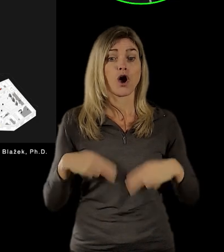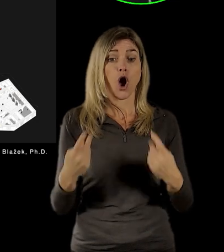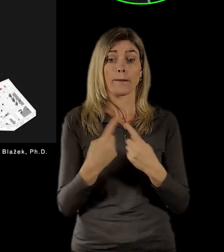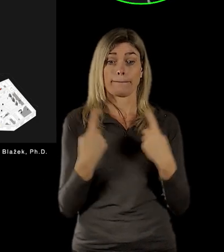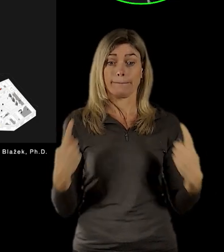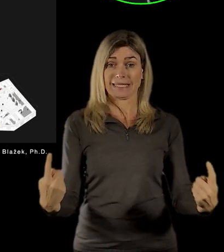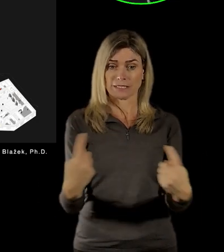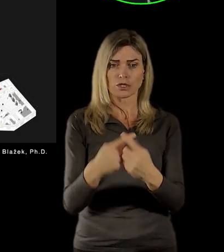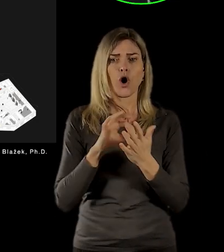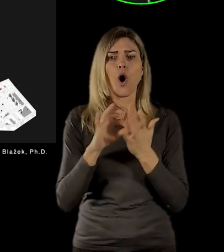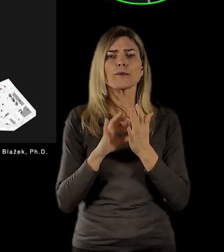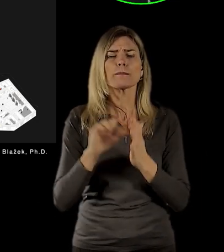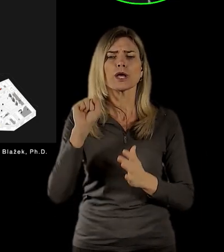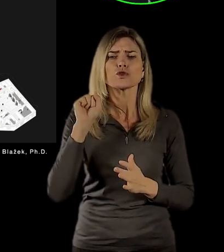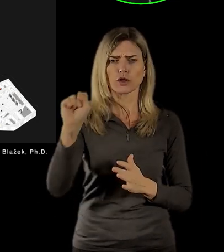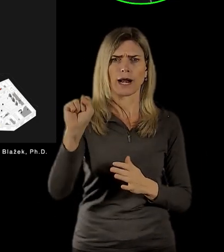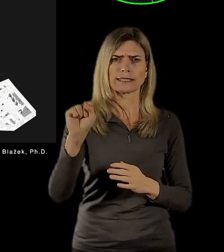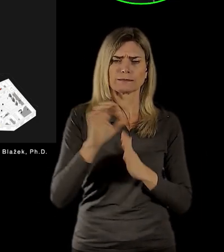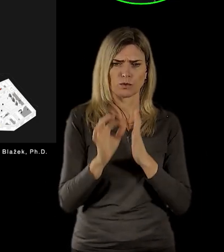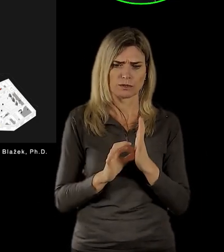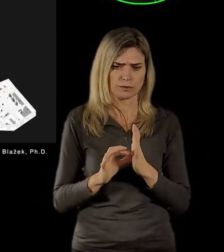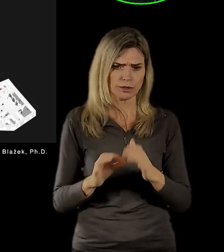totalitarismu, máme tam